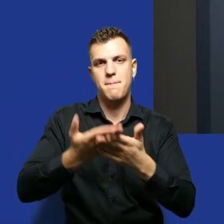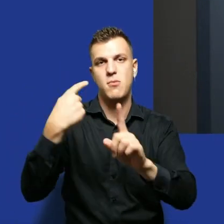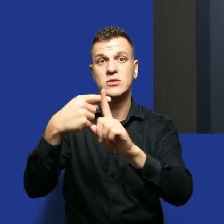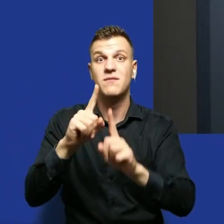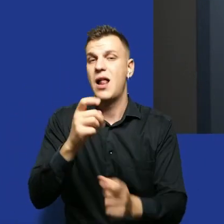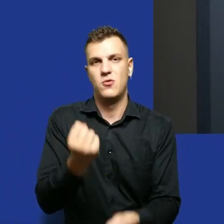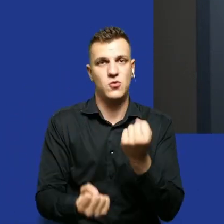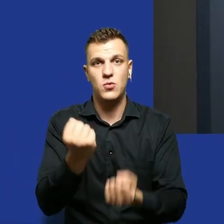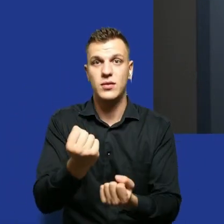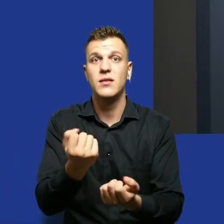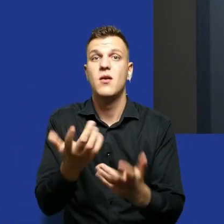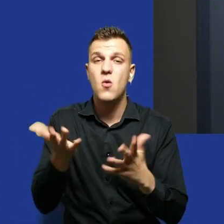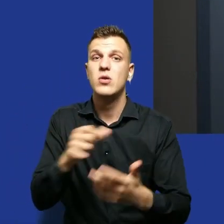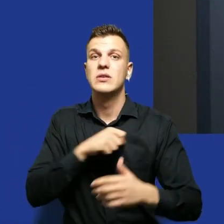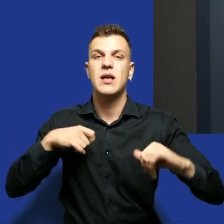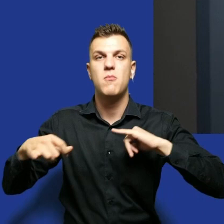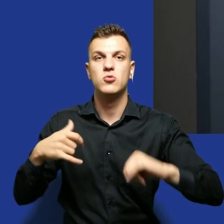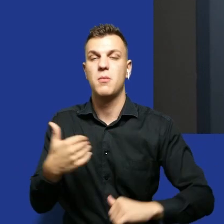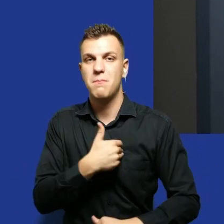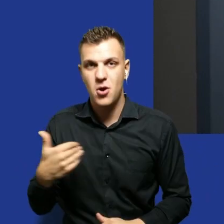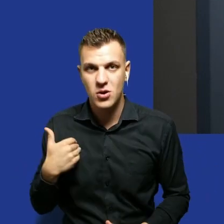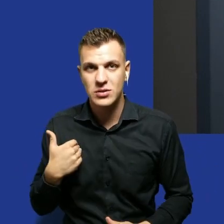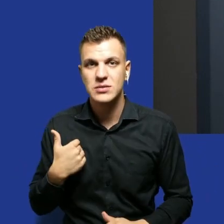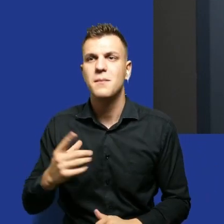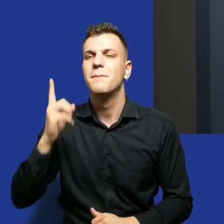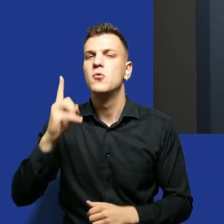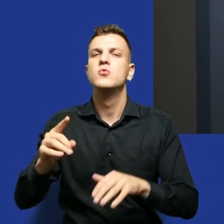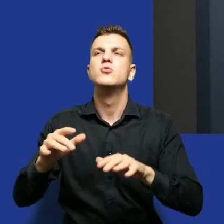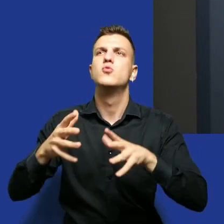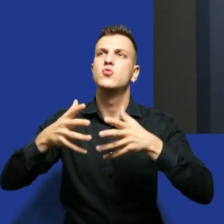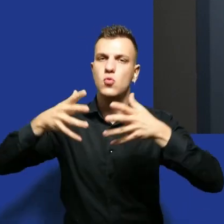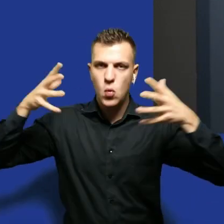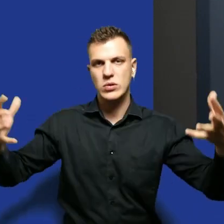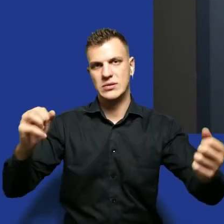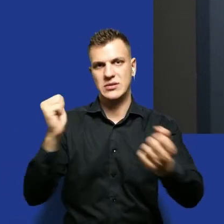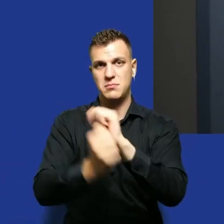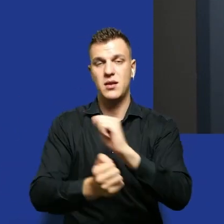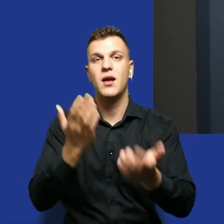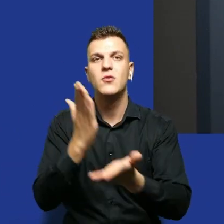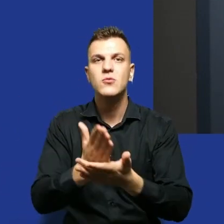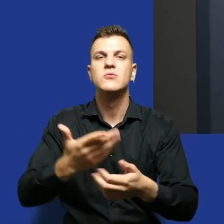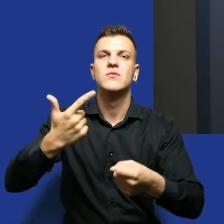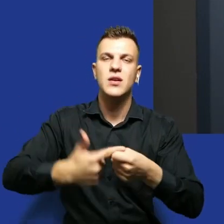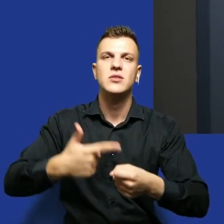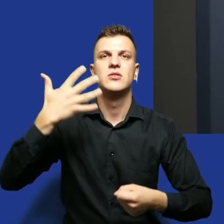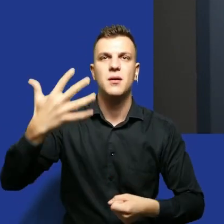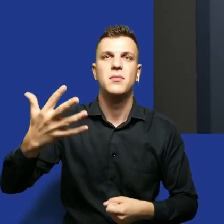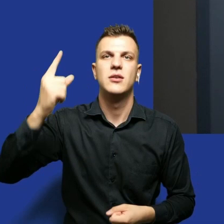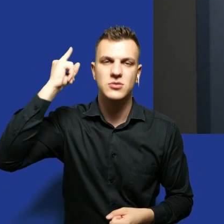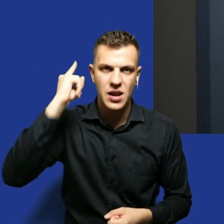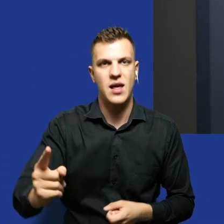polskiemu samorządowi, zwłaszcza lokalnemu, potrzebna jest głęboka reforma. O tym się nie dyskutuje. Mamy 25 lat jednej